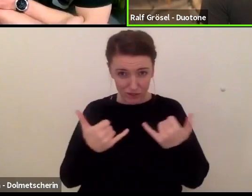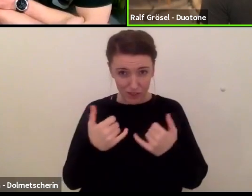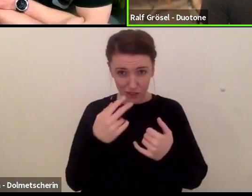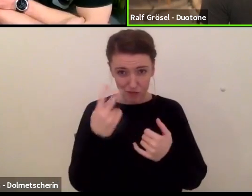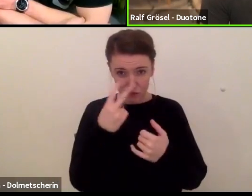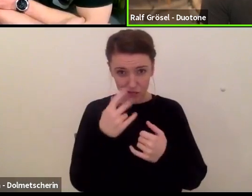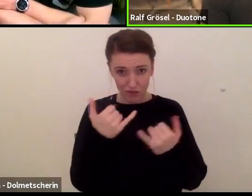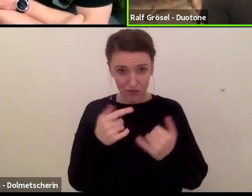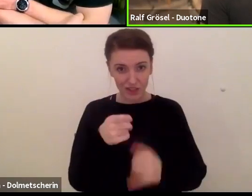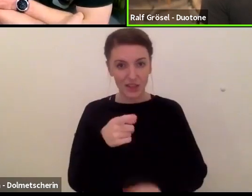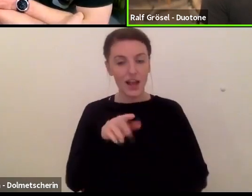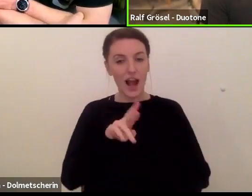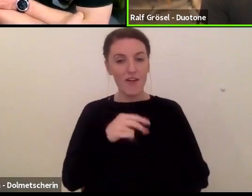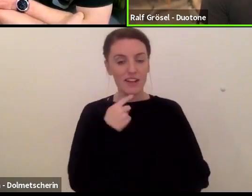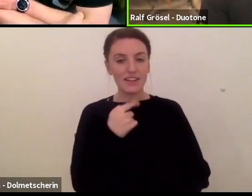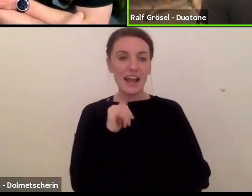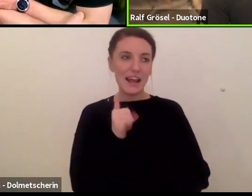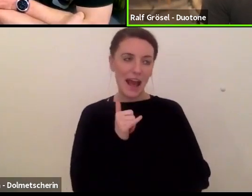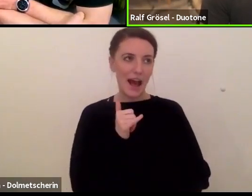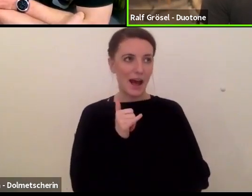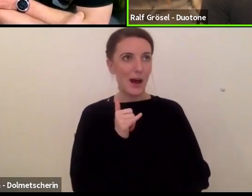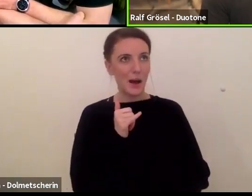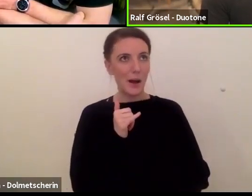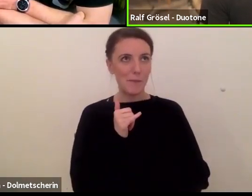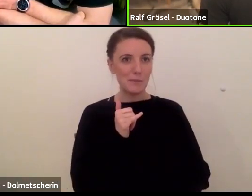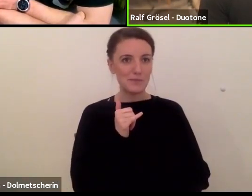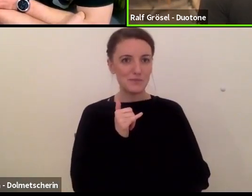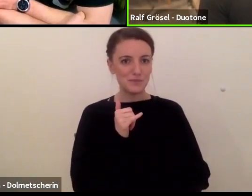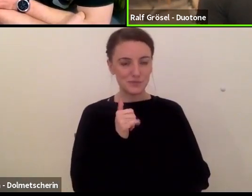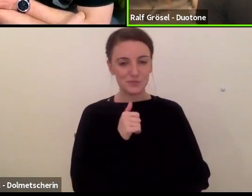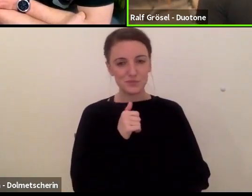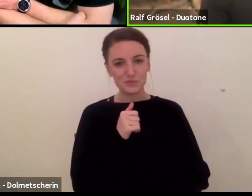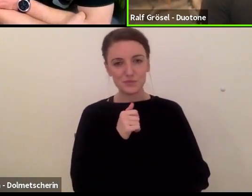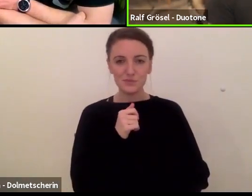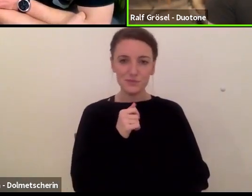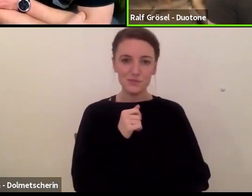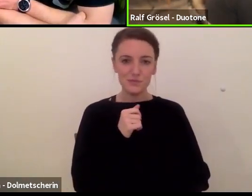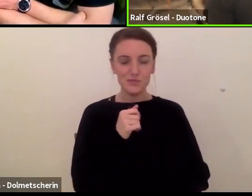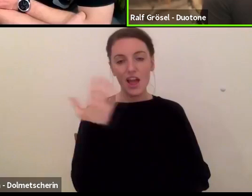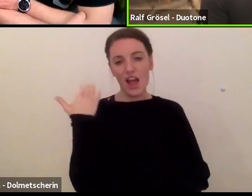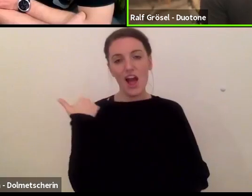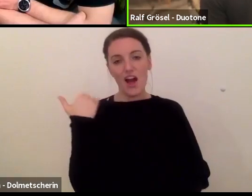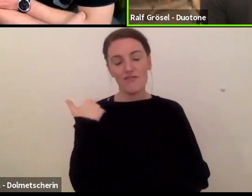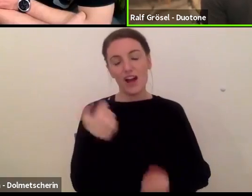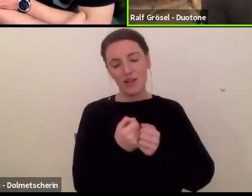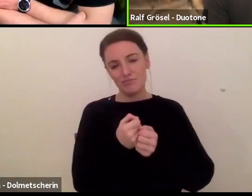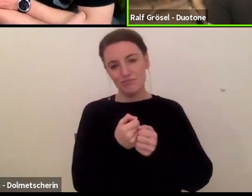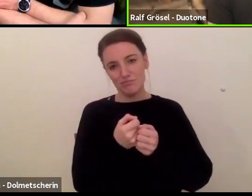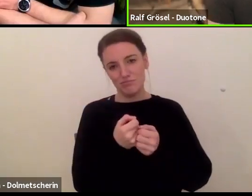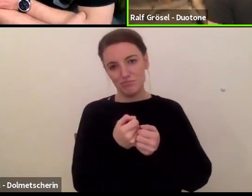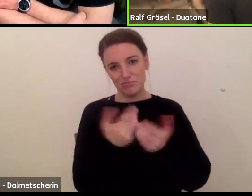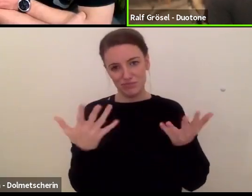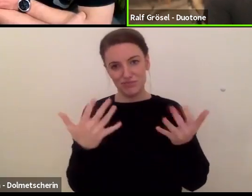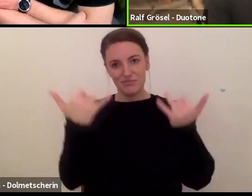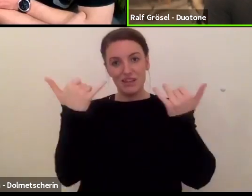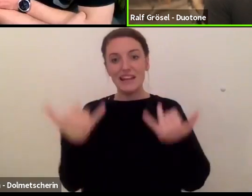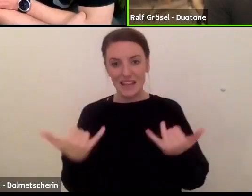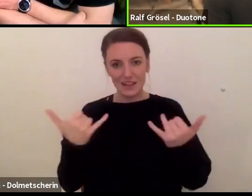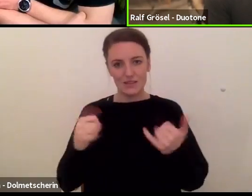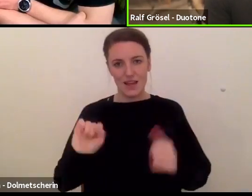Ja, genau. wir, ja, also wir haben, wir haben, oder hatten diverse im Grunde genommen, aktuell haben wir zwei,